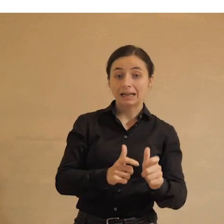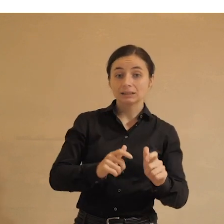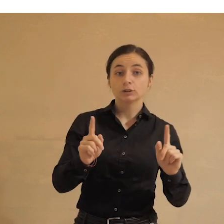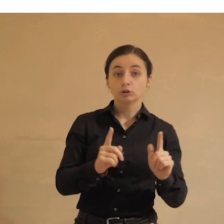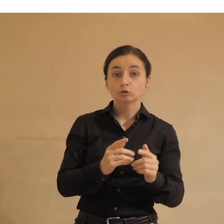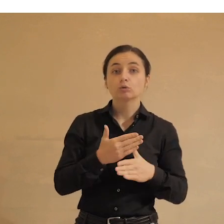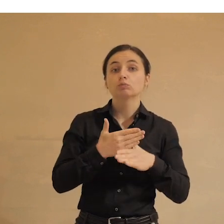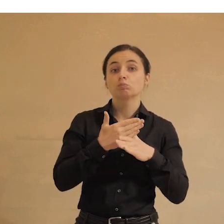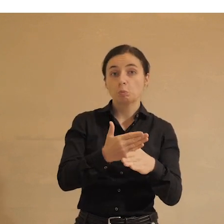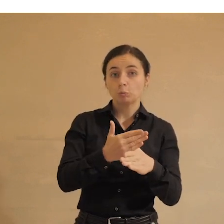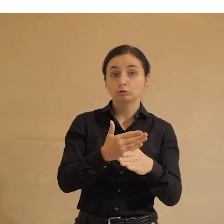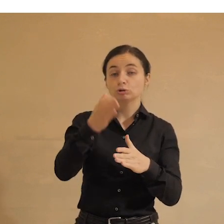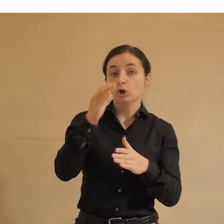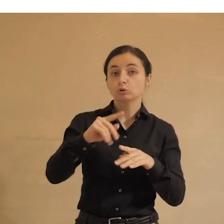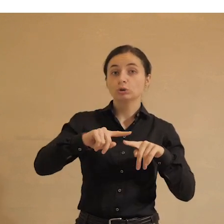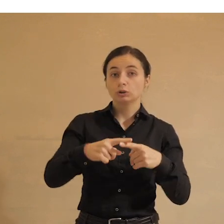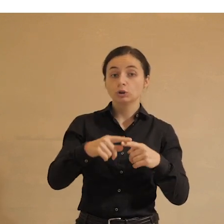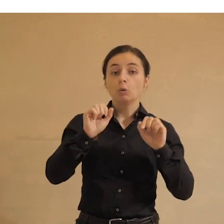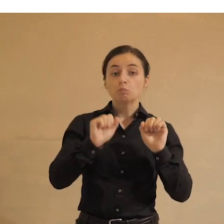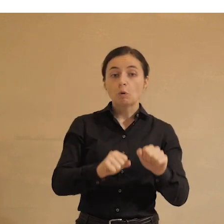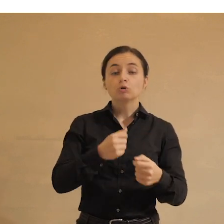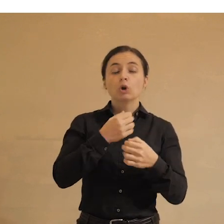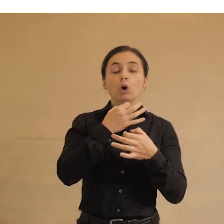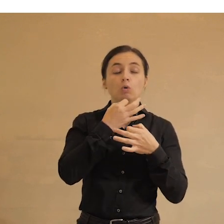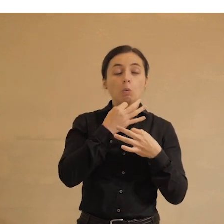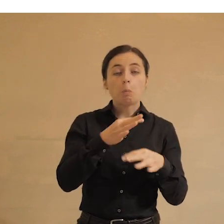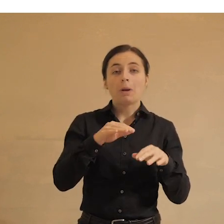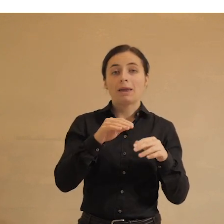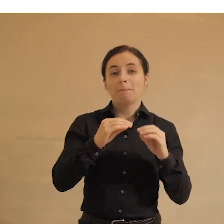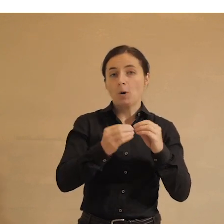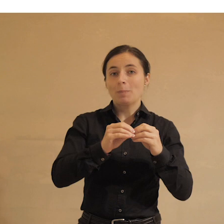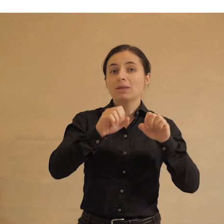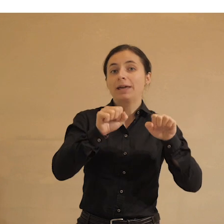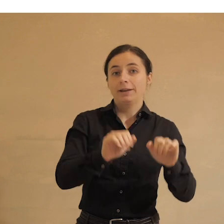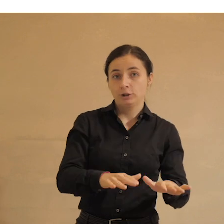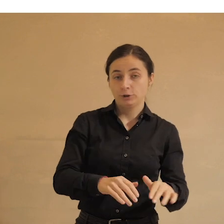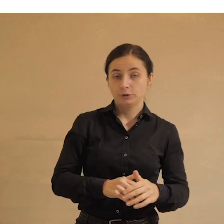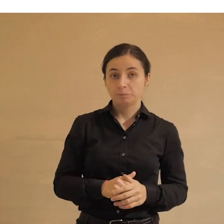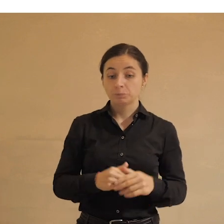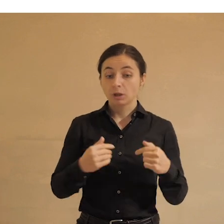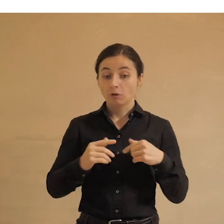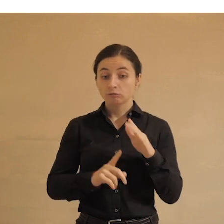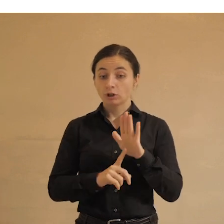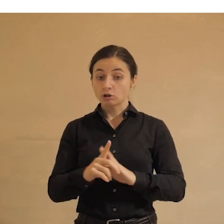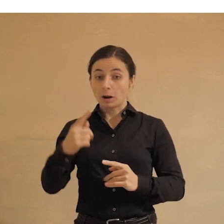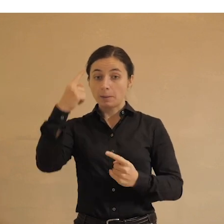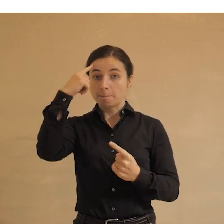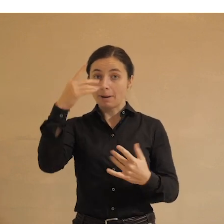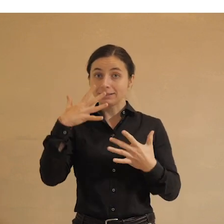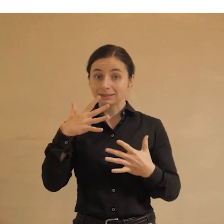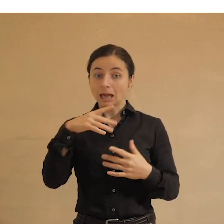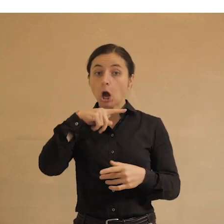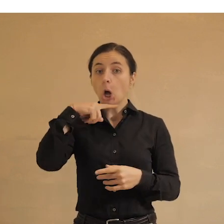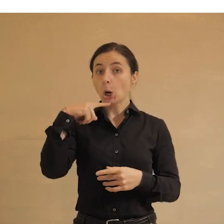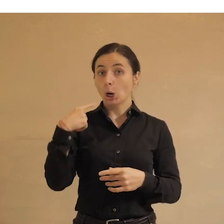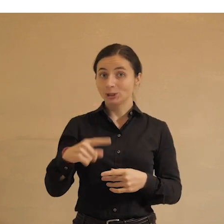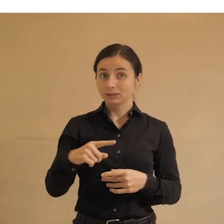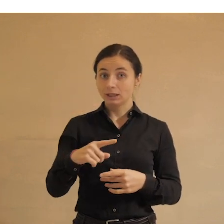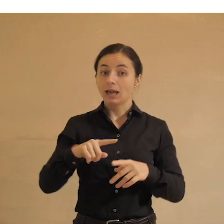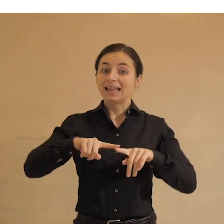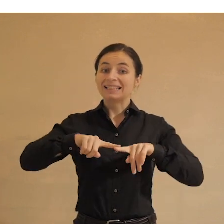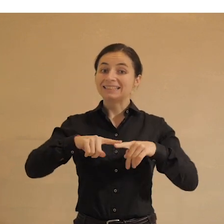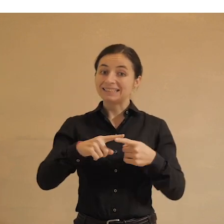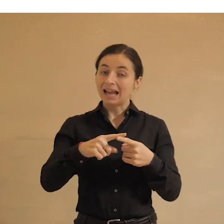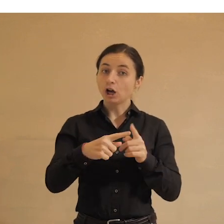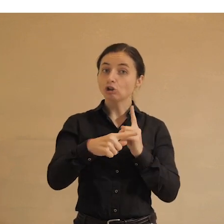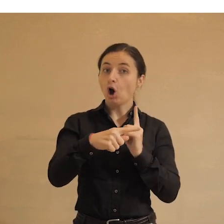помощи научно-технических достижений можно решить любые проблемы. Вообще, нам нужно в самом начале понять следующее. Россия – страна техно